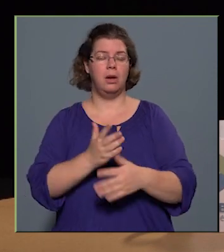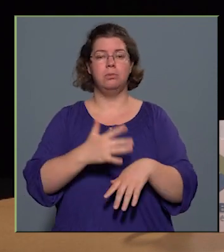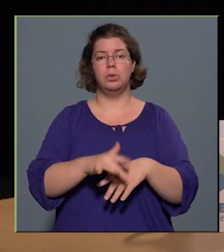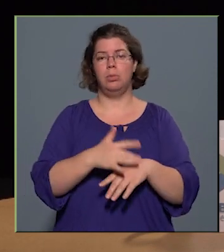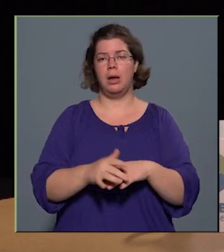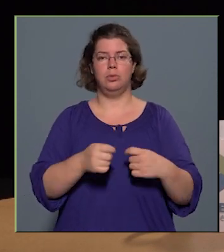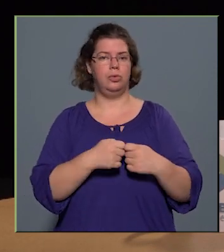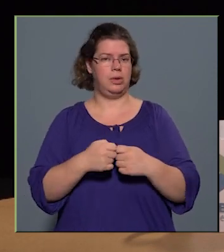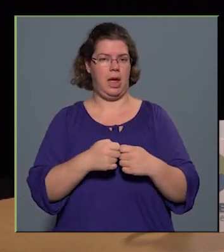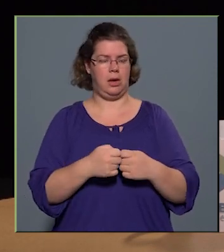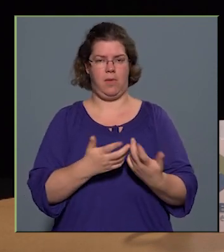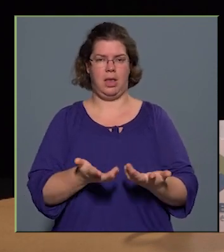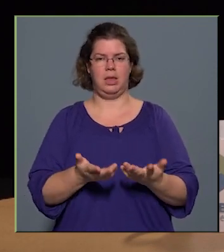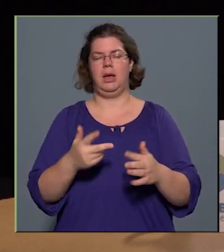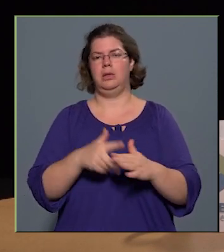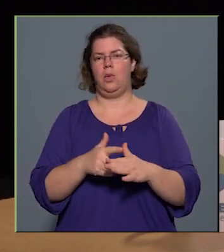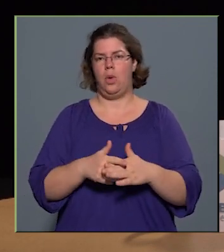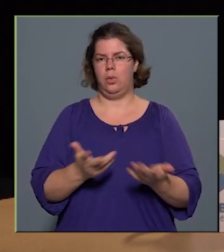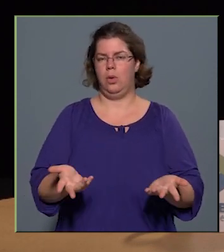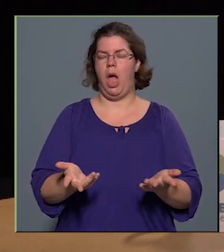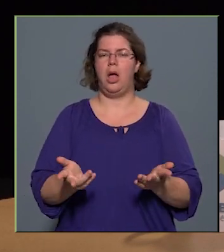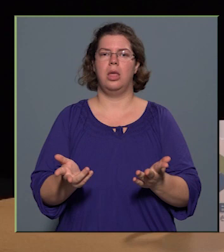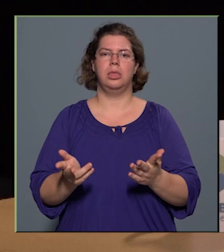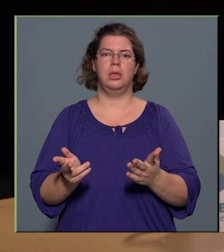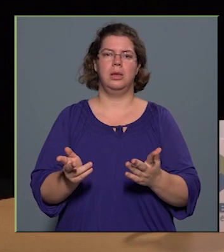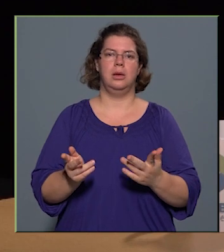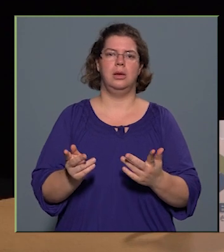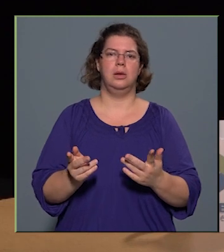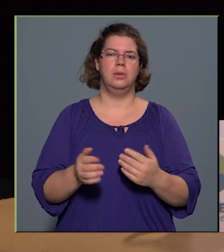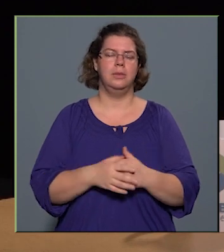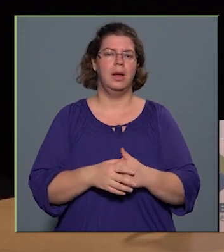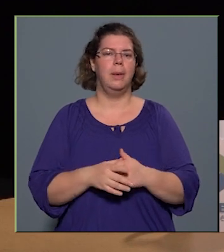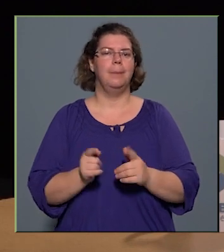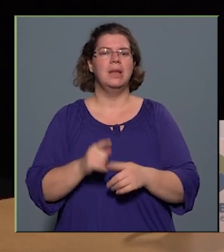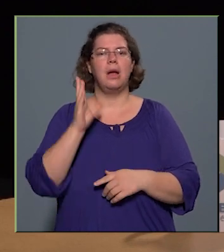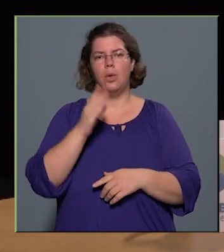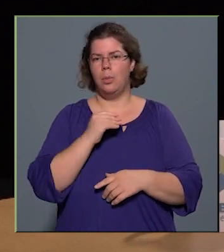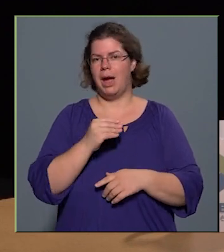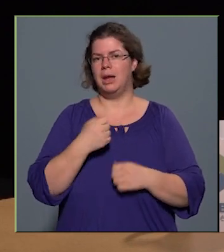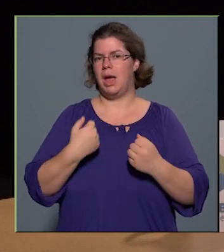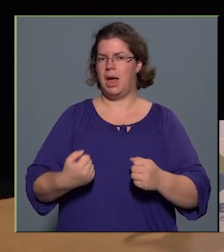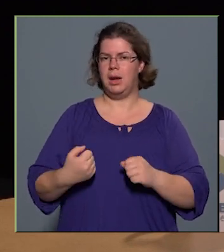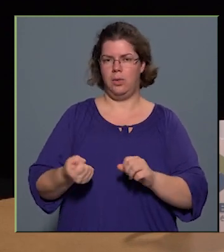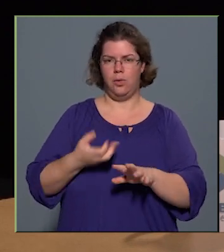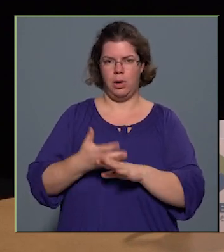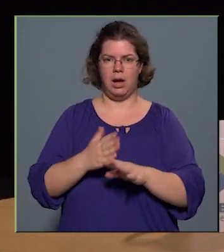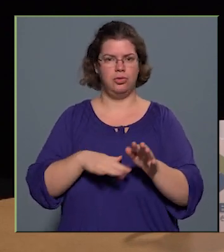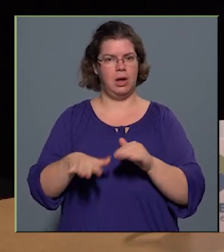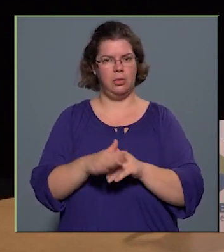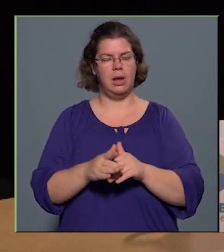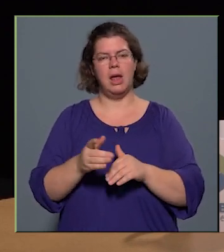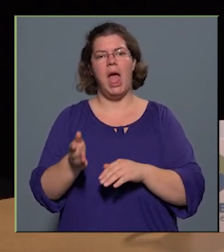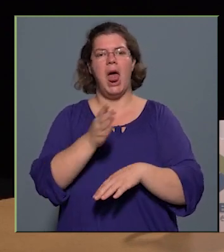szervezni is a dolgokat, mint a humán erőforrás területén, az előbe